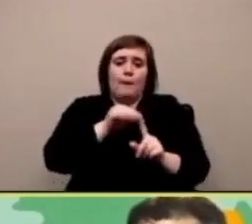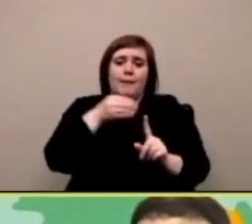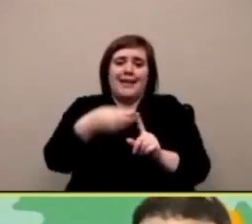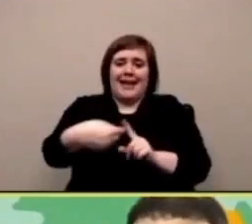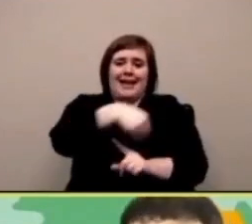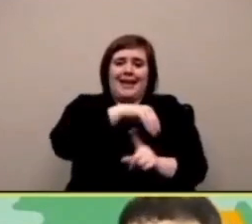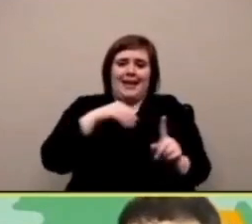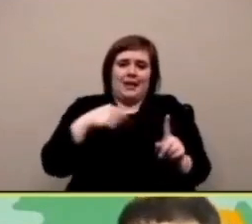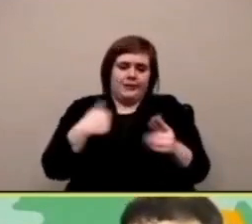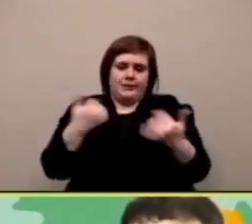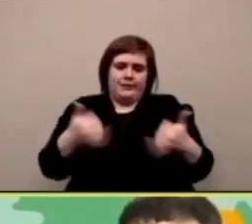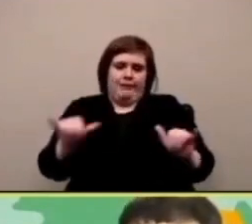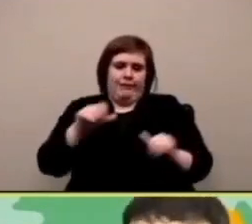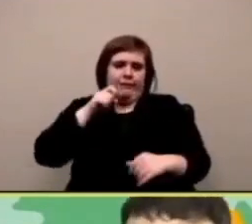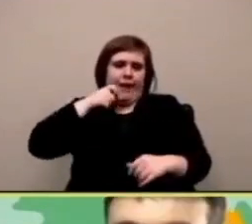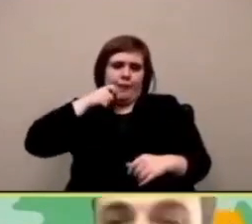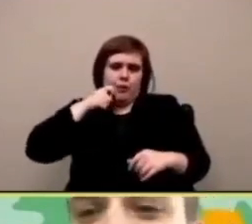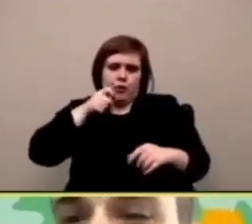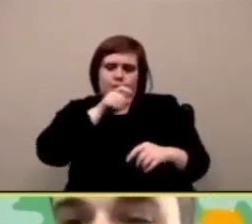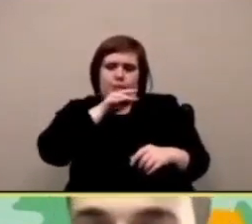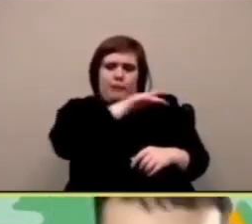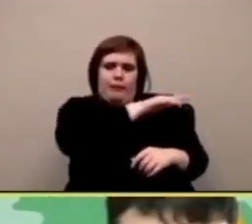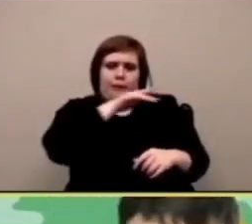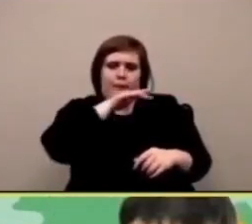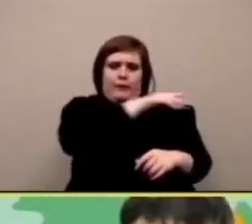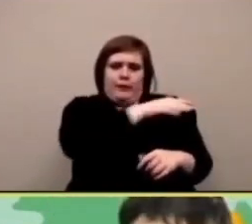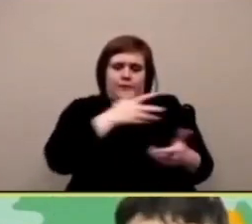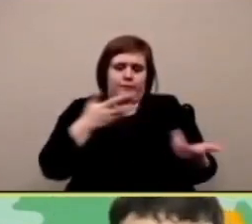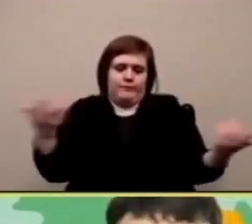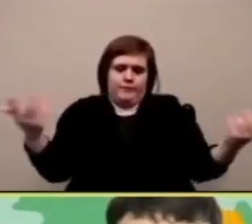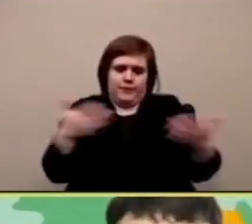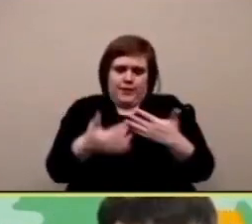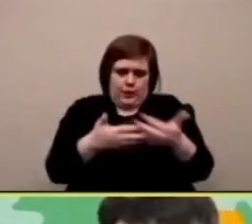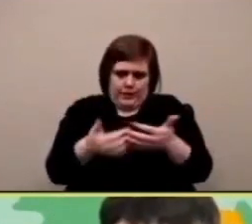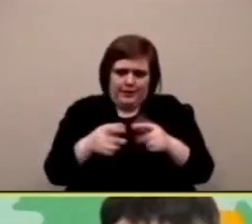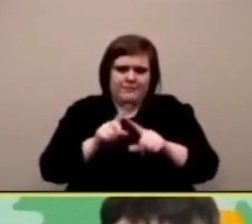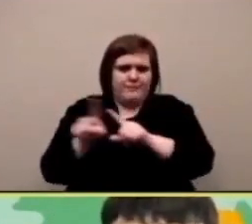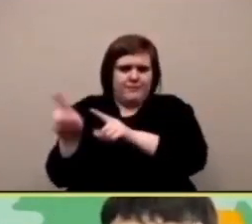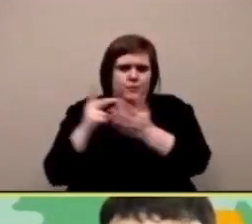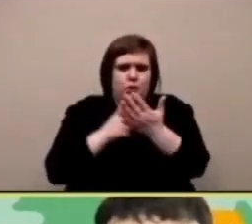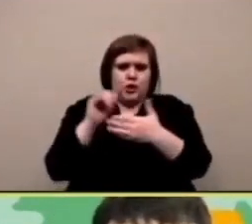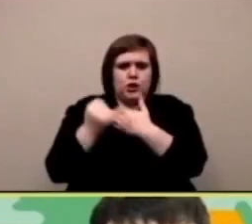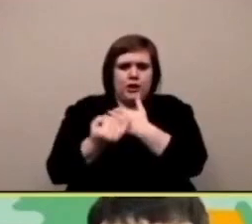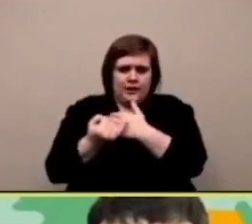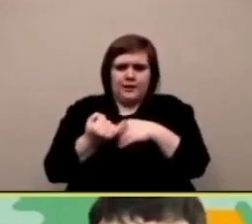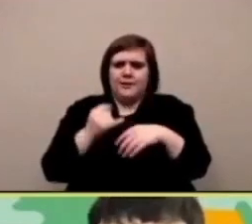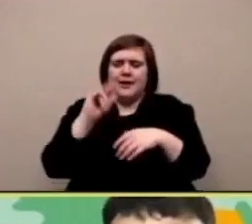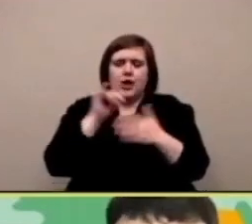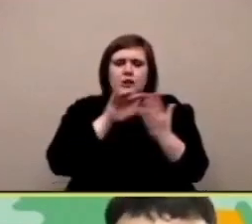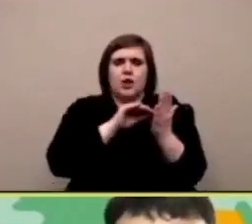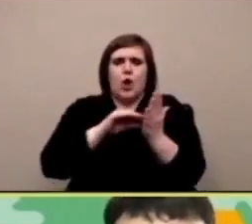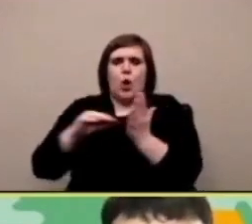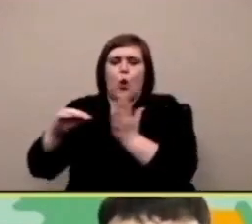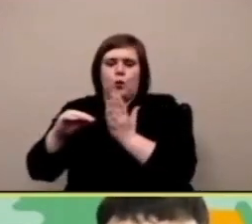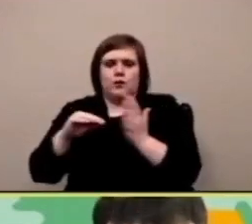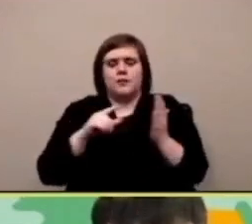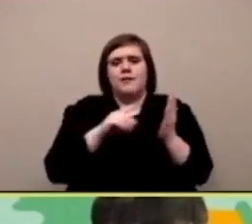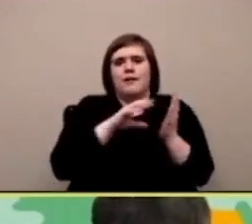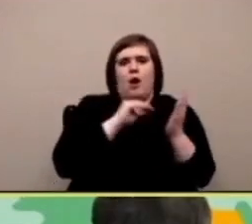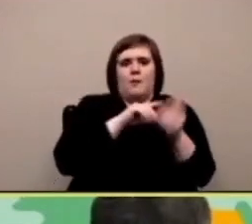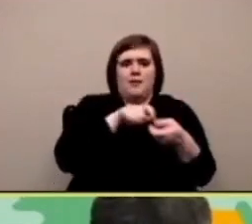che io dico ovviamente se io parlo di banana sono uscite mele per esempio